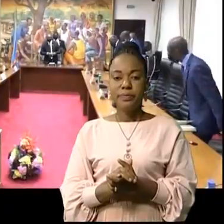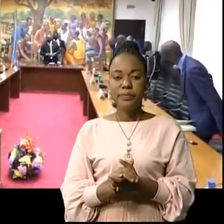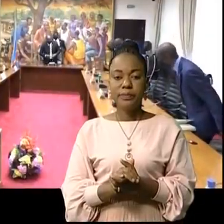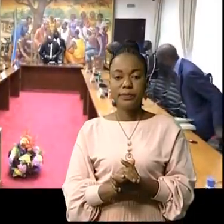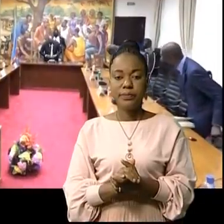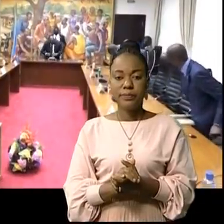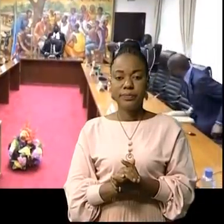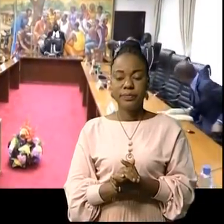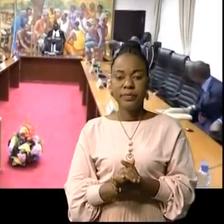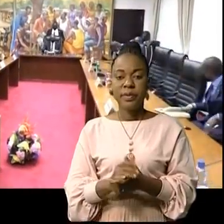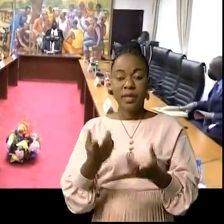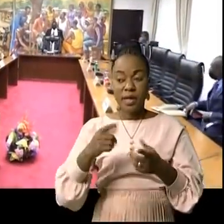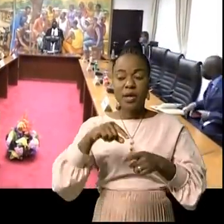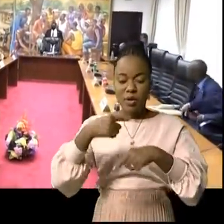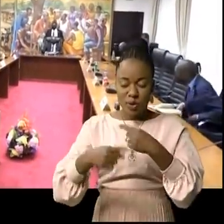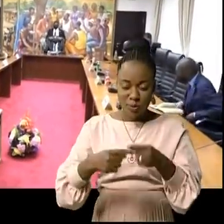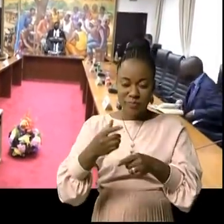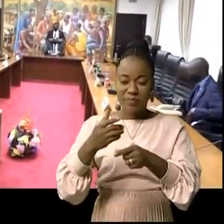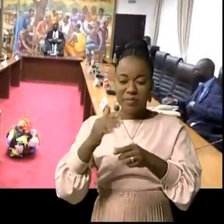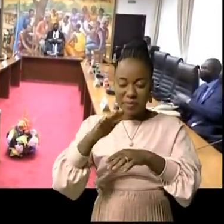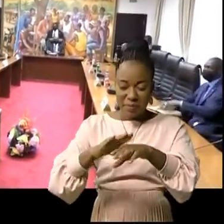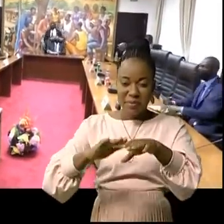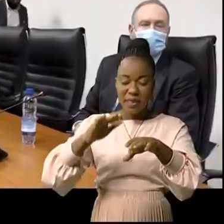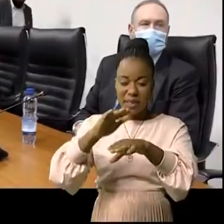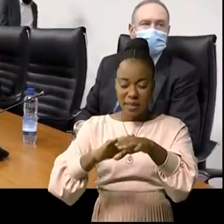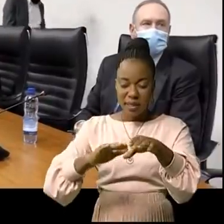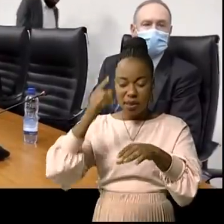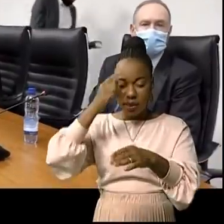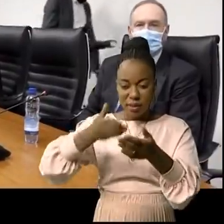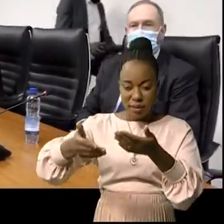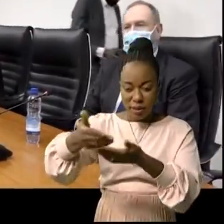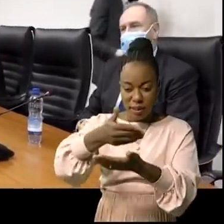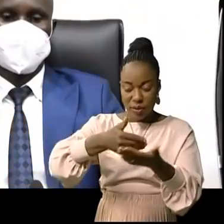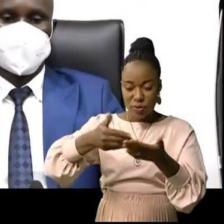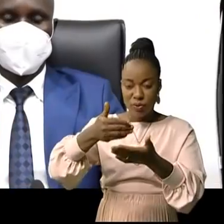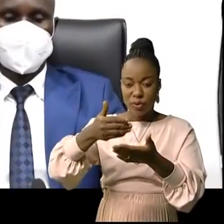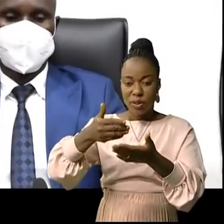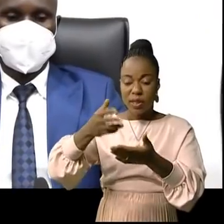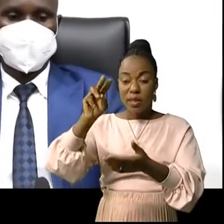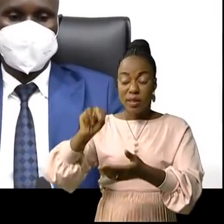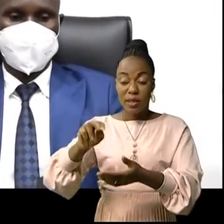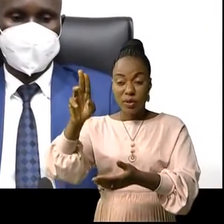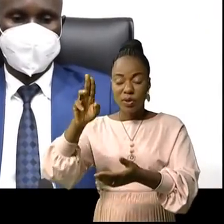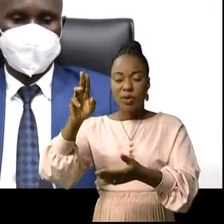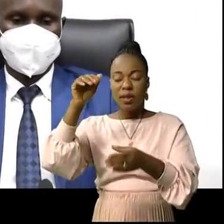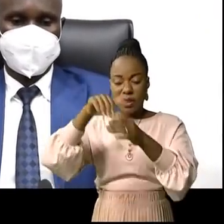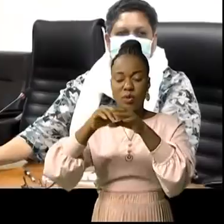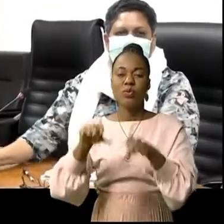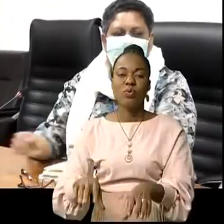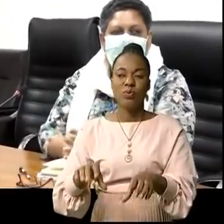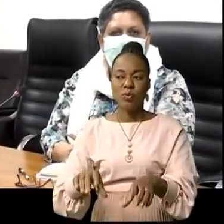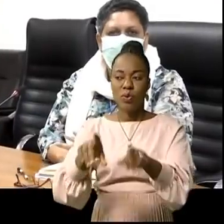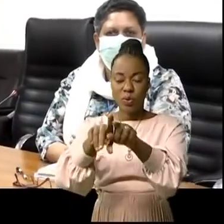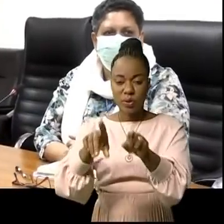On s'achemine lentement, mais sûrement, vers les retraits des troupes de la Monusco en République démocratique du Congo. Les plans de transition pour les